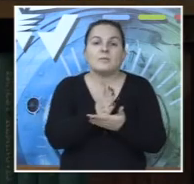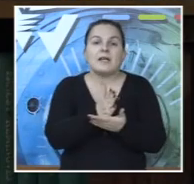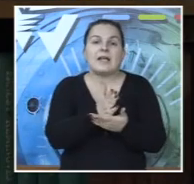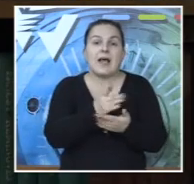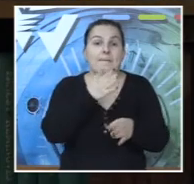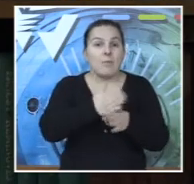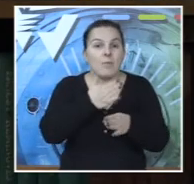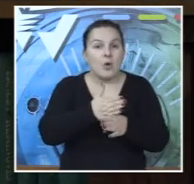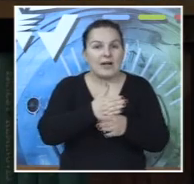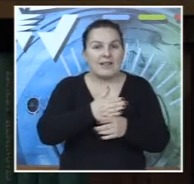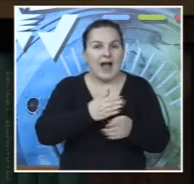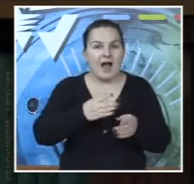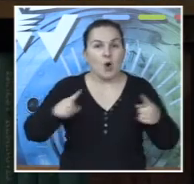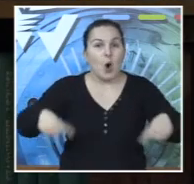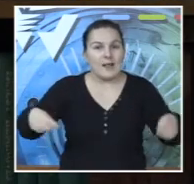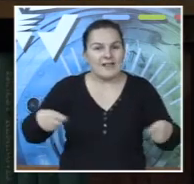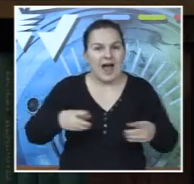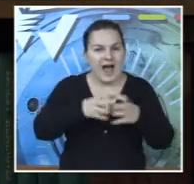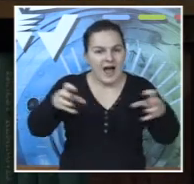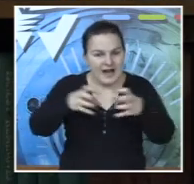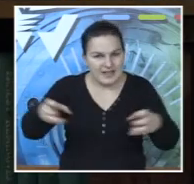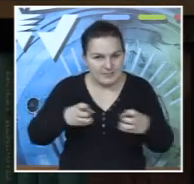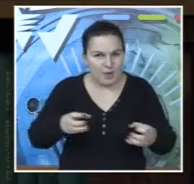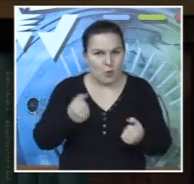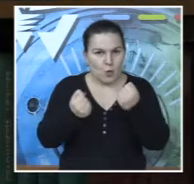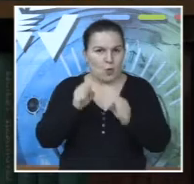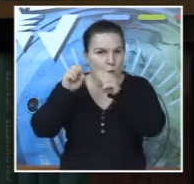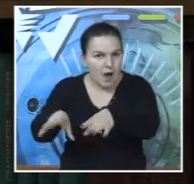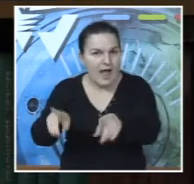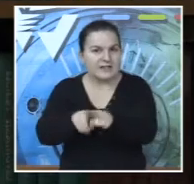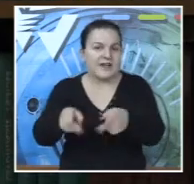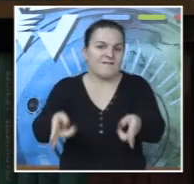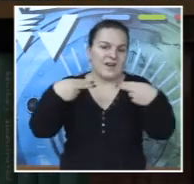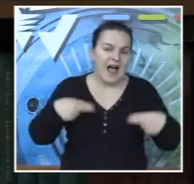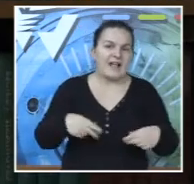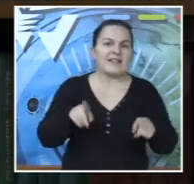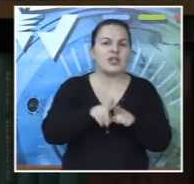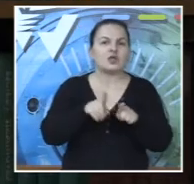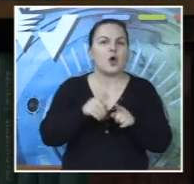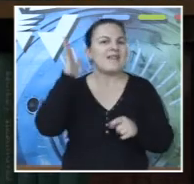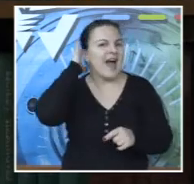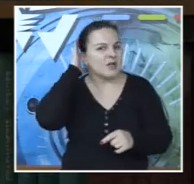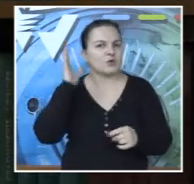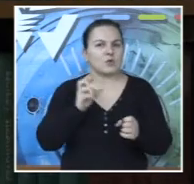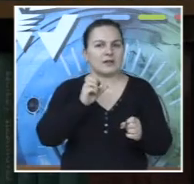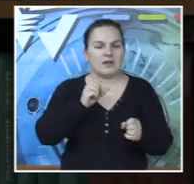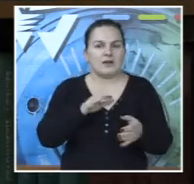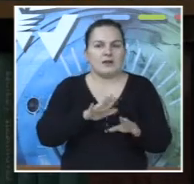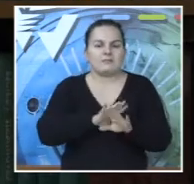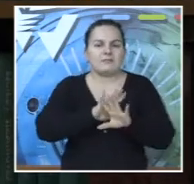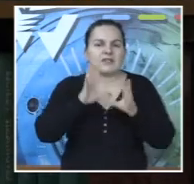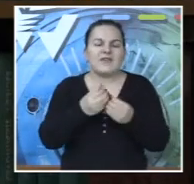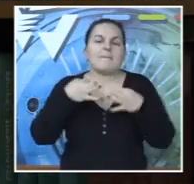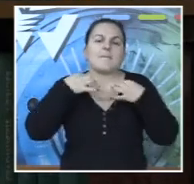koji su pakovali kolica, rasklapali kolica, stavljali jastuke, pomagali mi da iznesem kostu, da ga